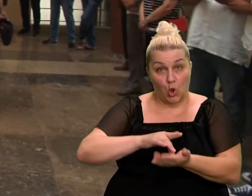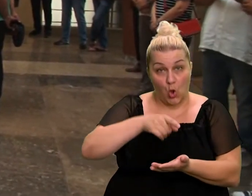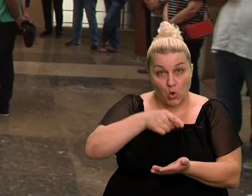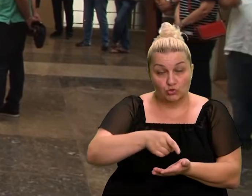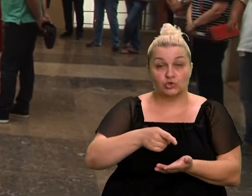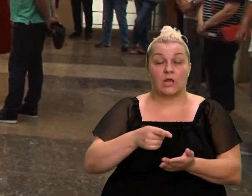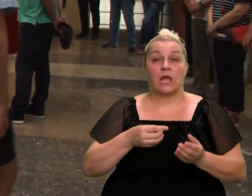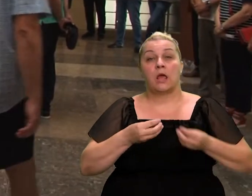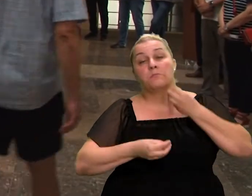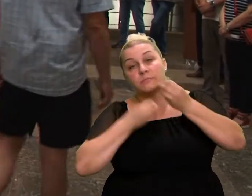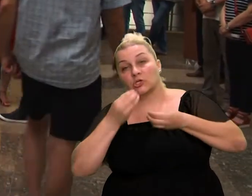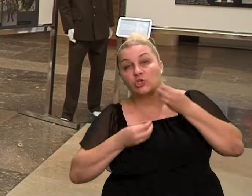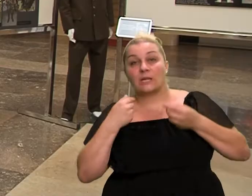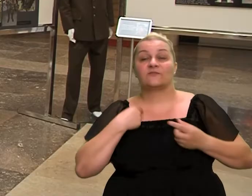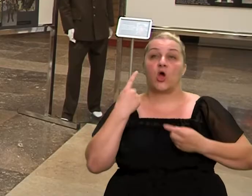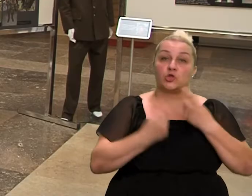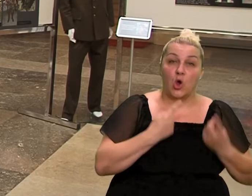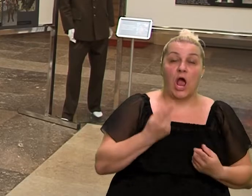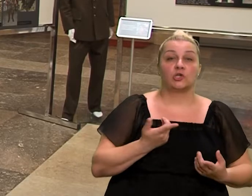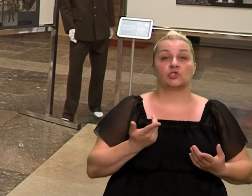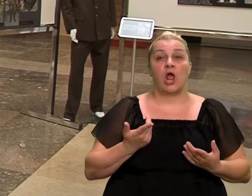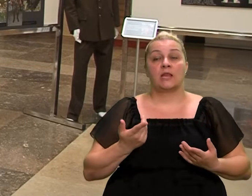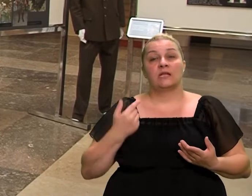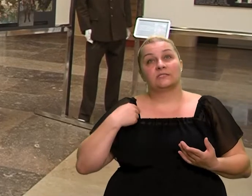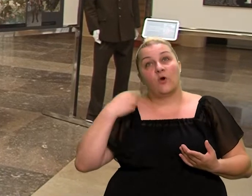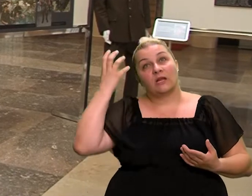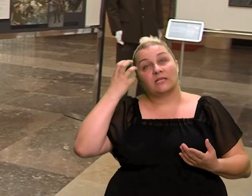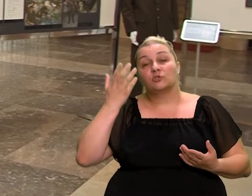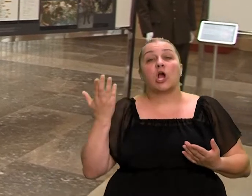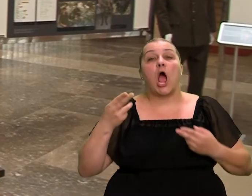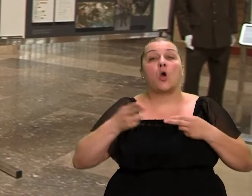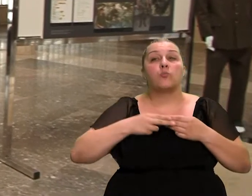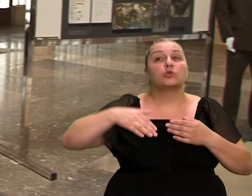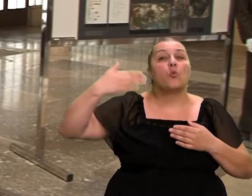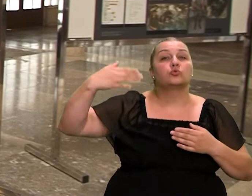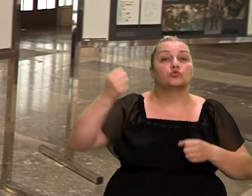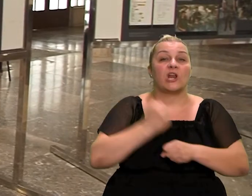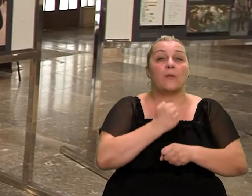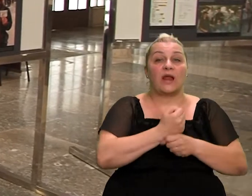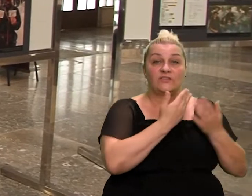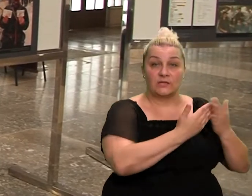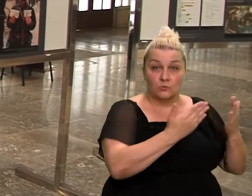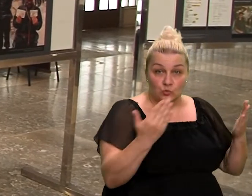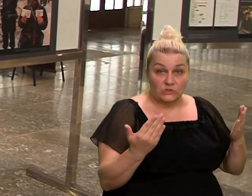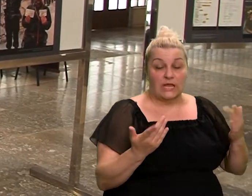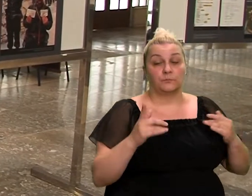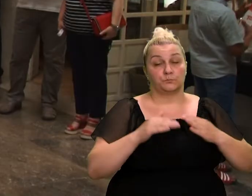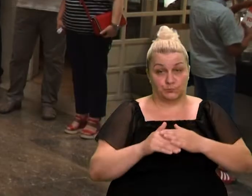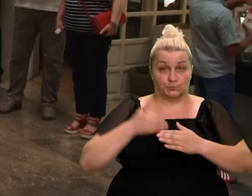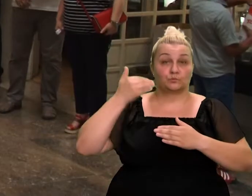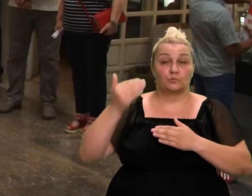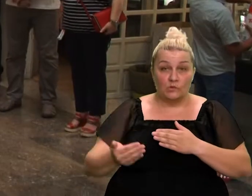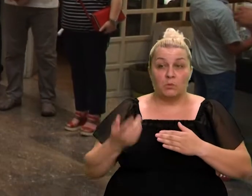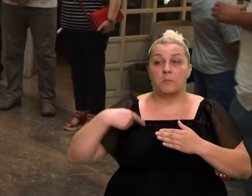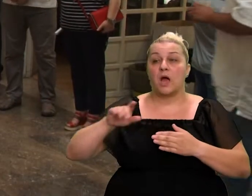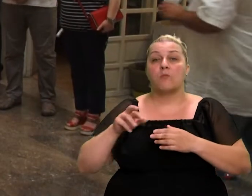neka događanja, vidjenja kako bi to trivalo i taj sam muzej sve u budućnosti izgledat. Poslije toga smo se podružili,